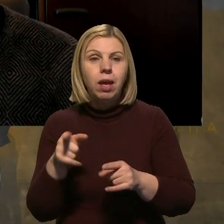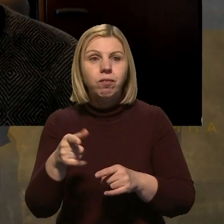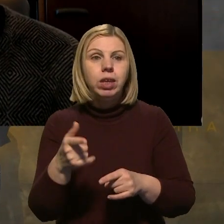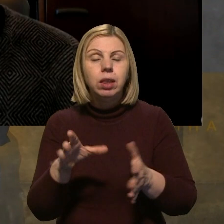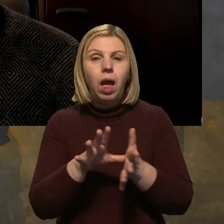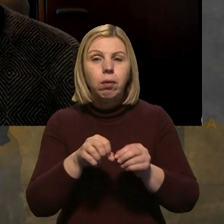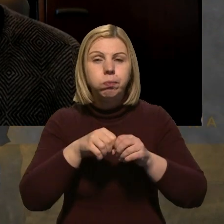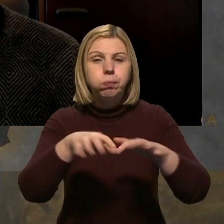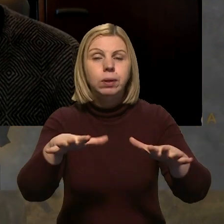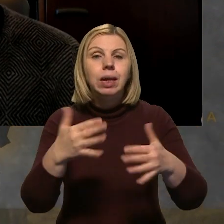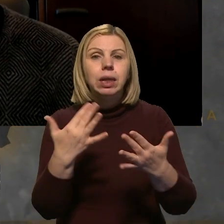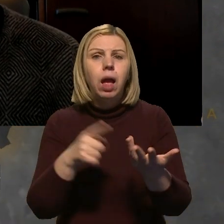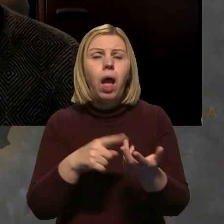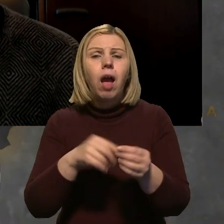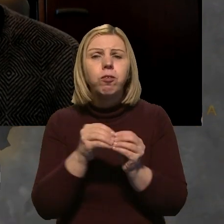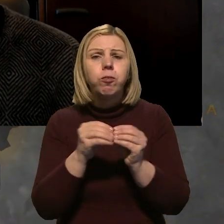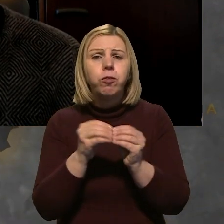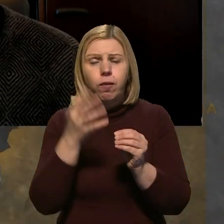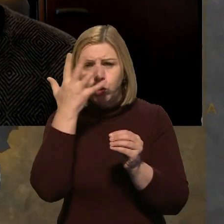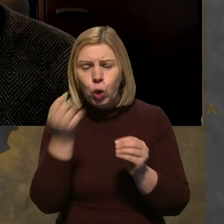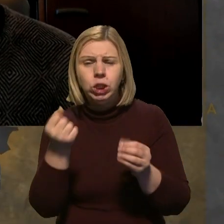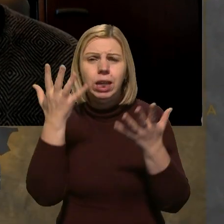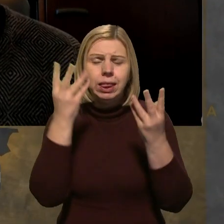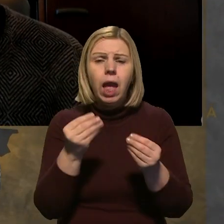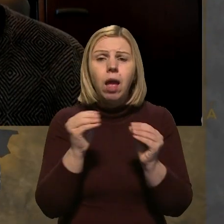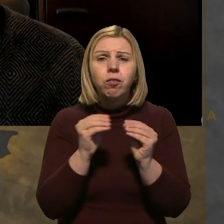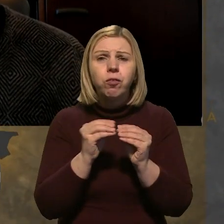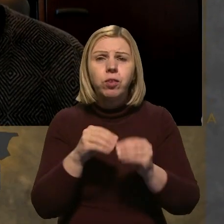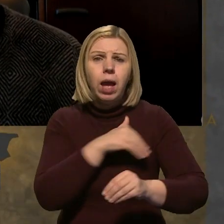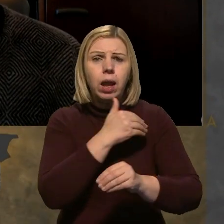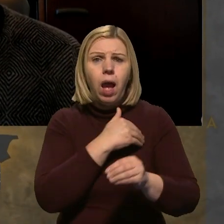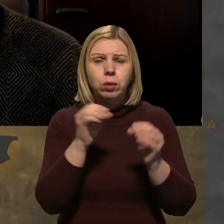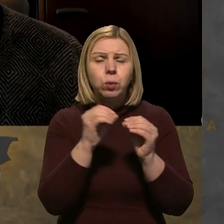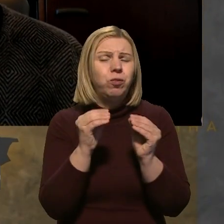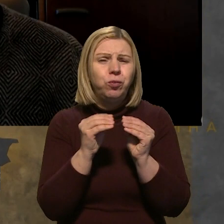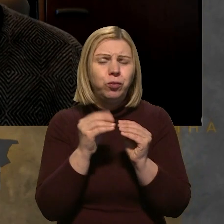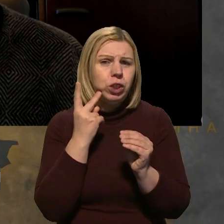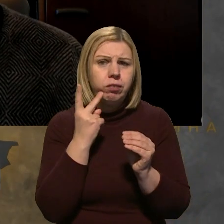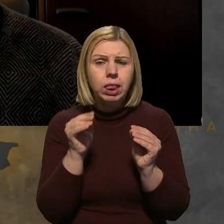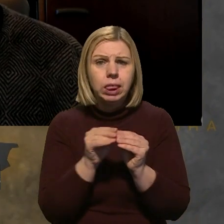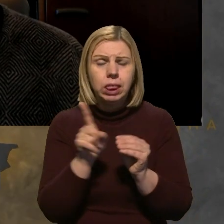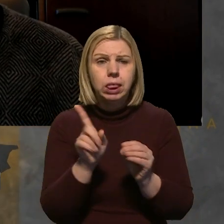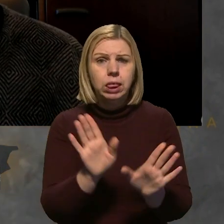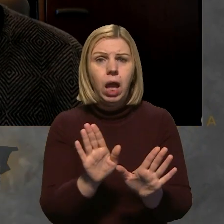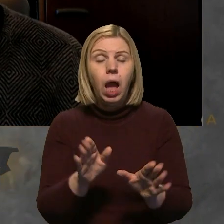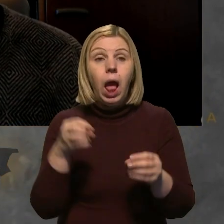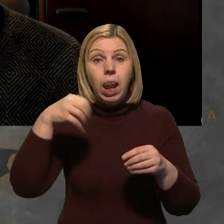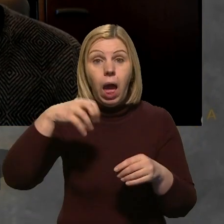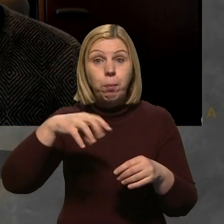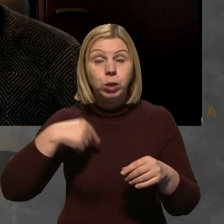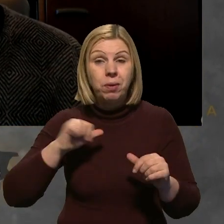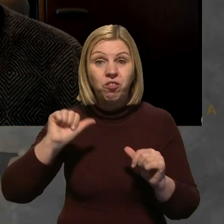генерує одну і ту саму кількість електроенергії вночі, в день, ввечері, вранці, завжди. Лампочку ми